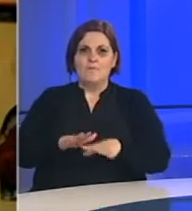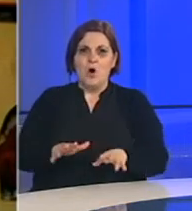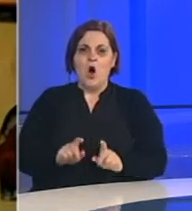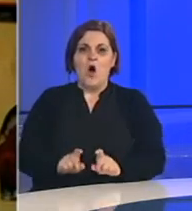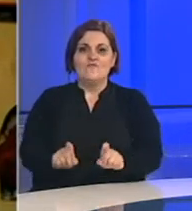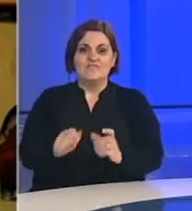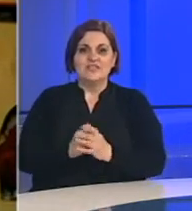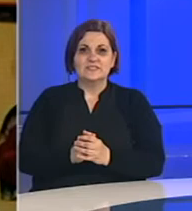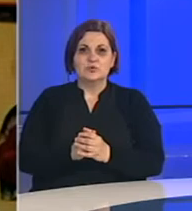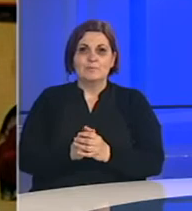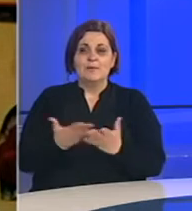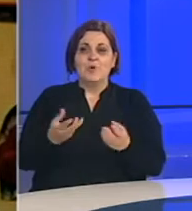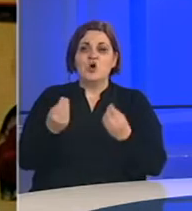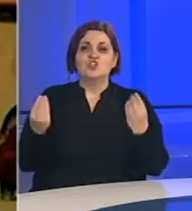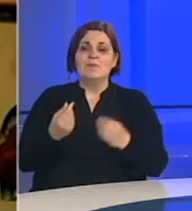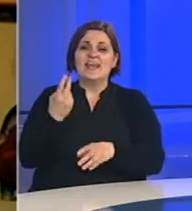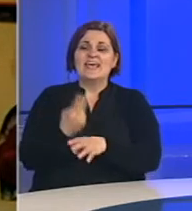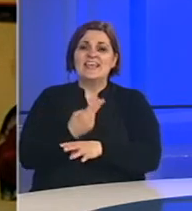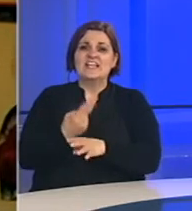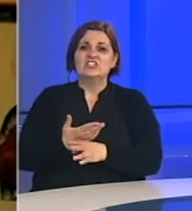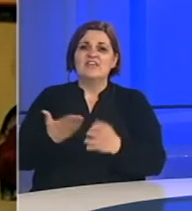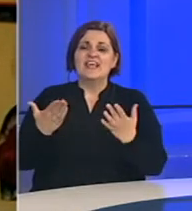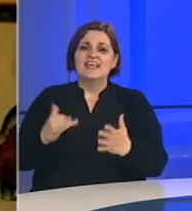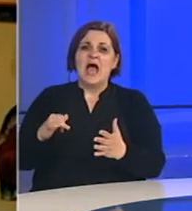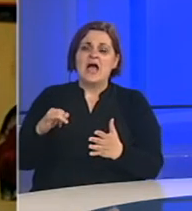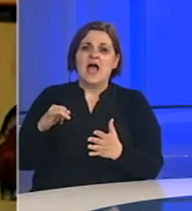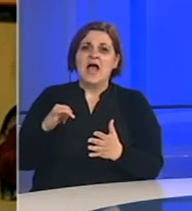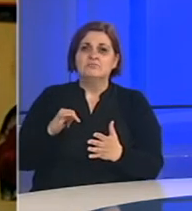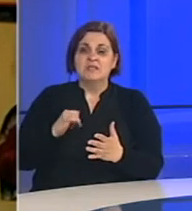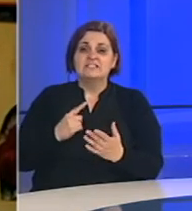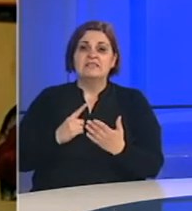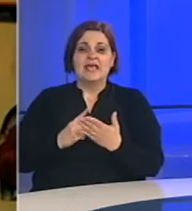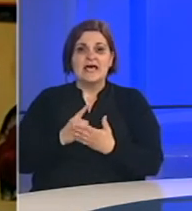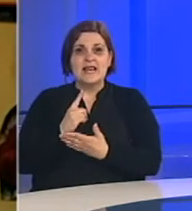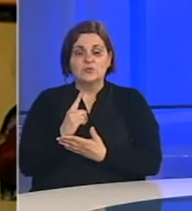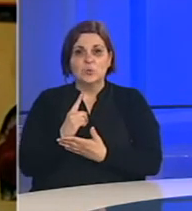o virusu, pošto ima neke države koje imaju jako interesantne rezultate